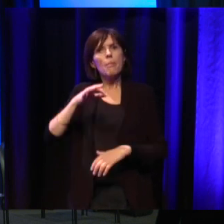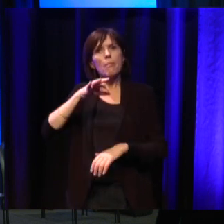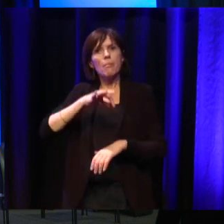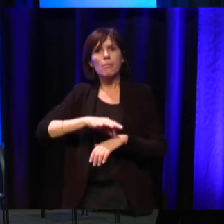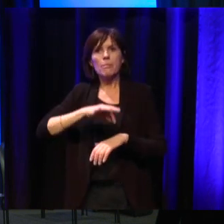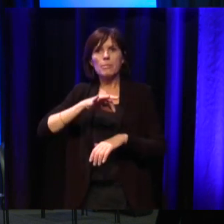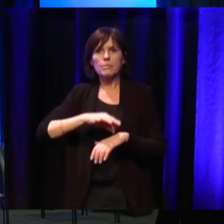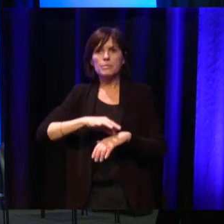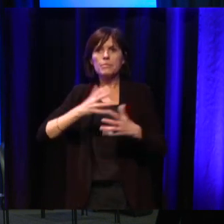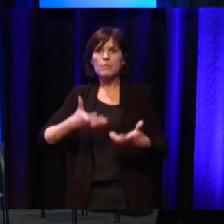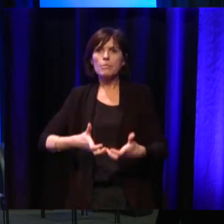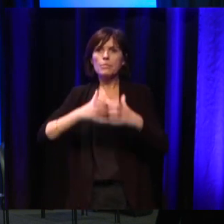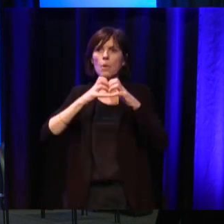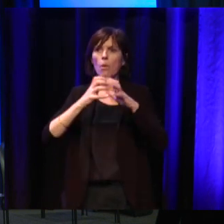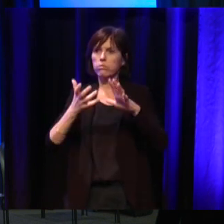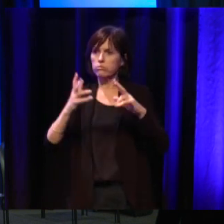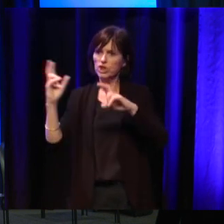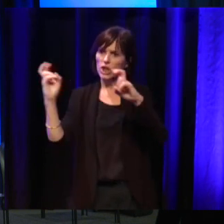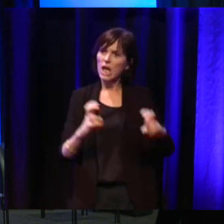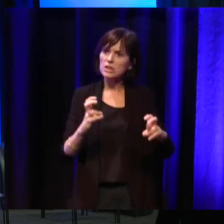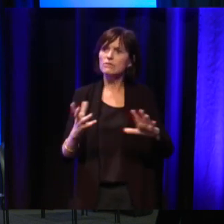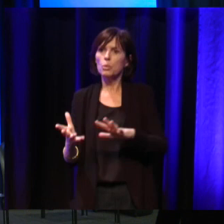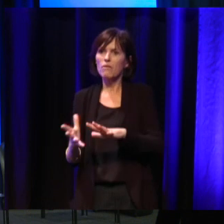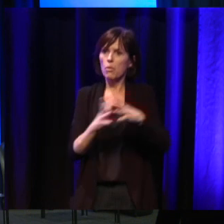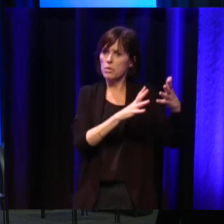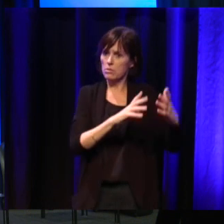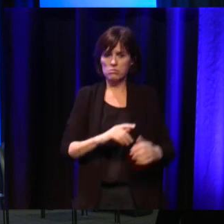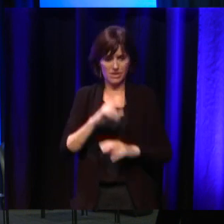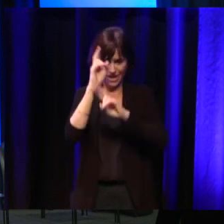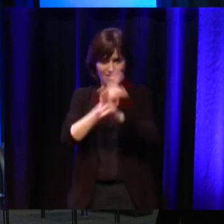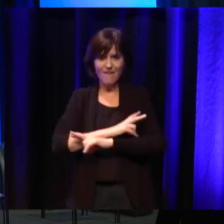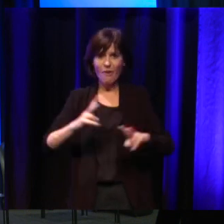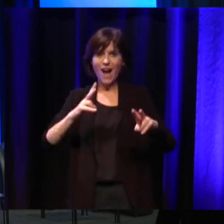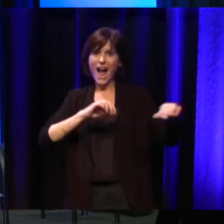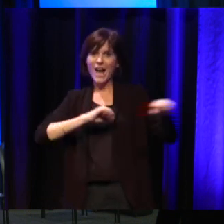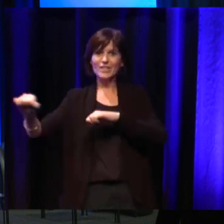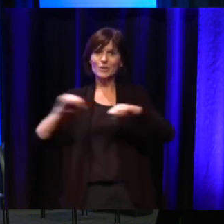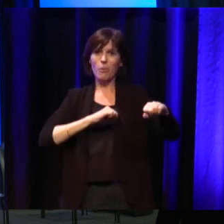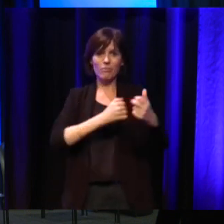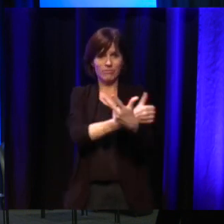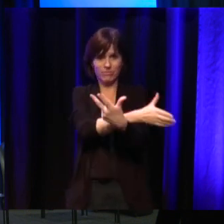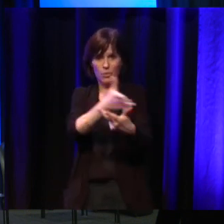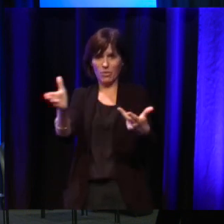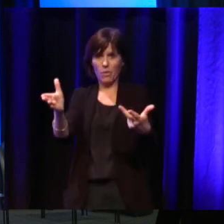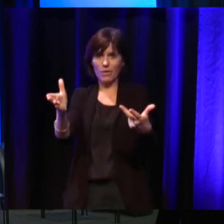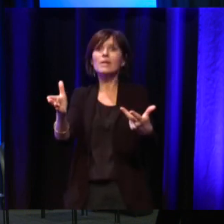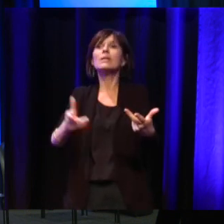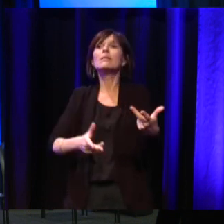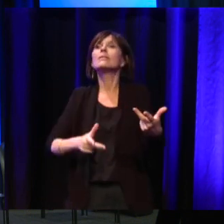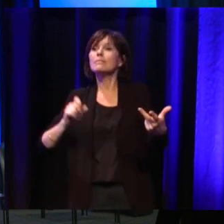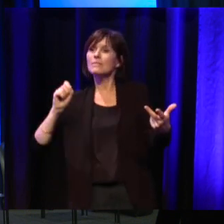une action politique, n pas une action philanthropique, n pas une action privée, c'est vraiment une action publique.